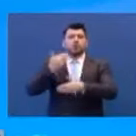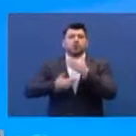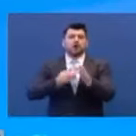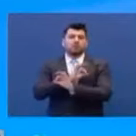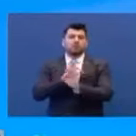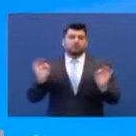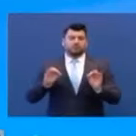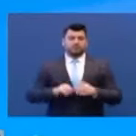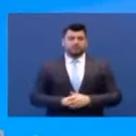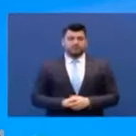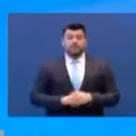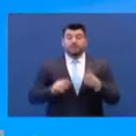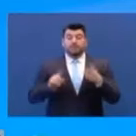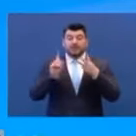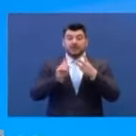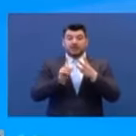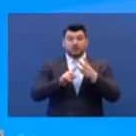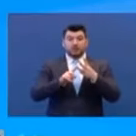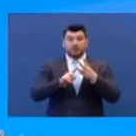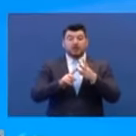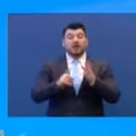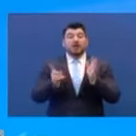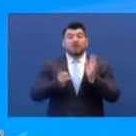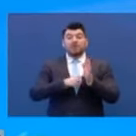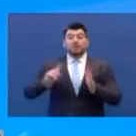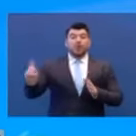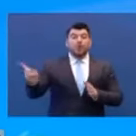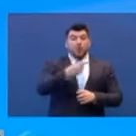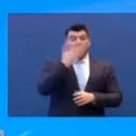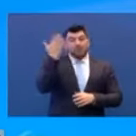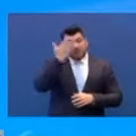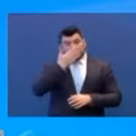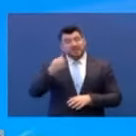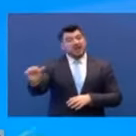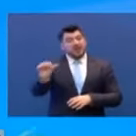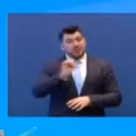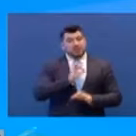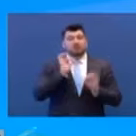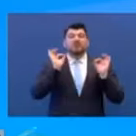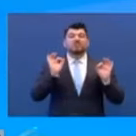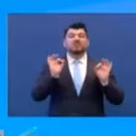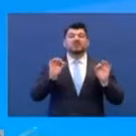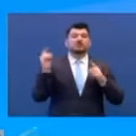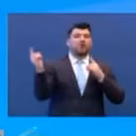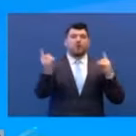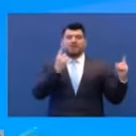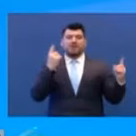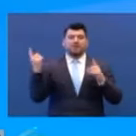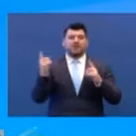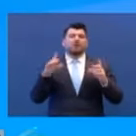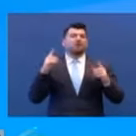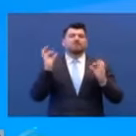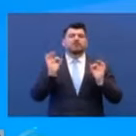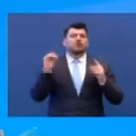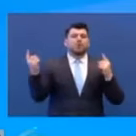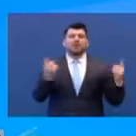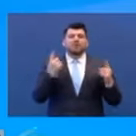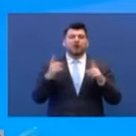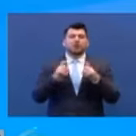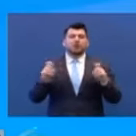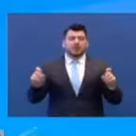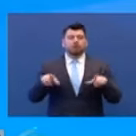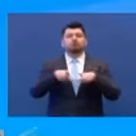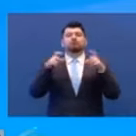Τρίτον, οφείλουμε να διασφαλίσουμε την επιστροφή όλων των μαθητών στο φυσικό τους χώρο, που δεν είναι άλλος από το σχολείο.